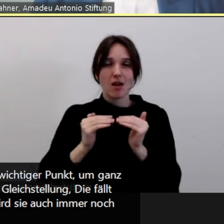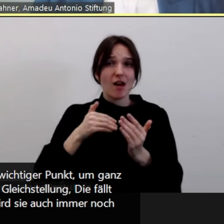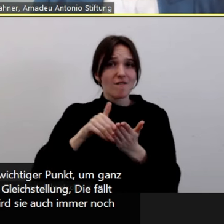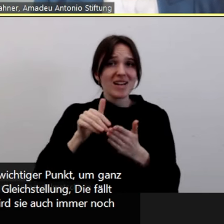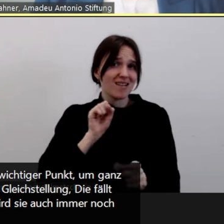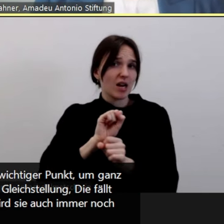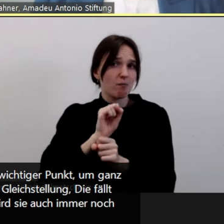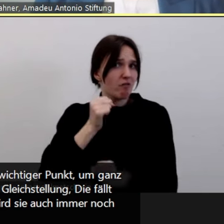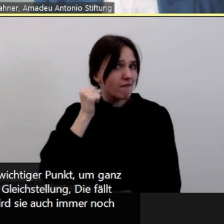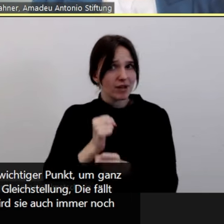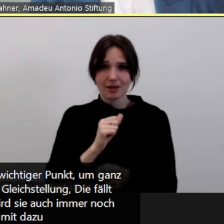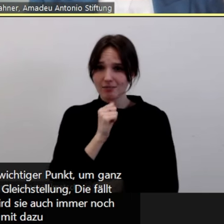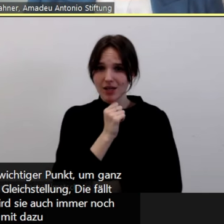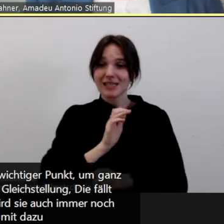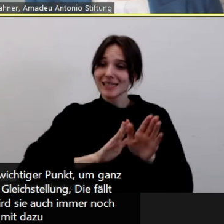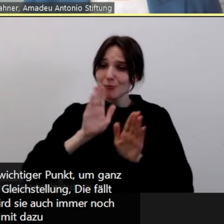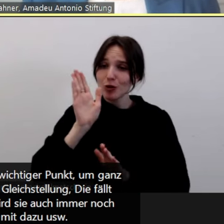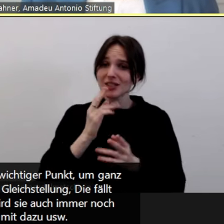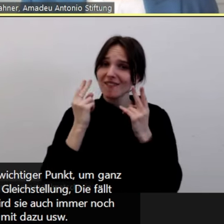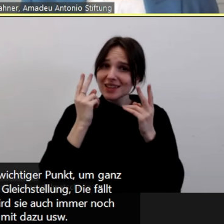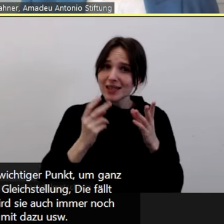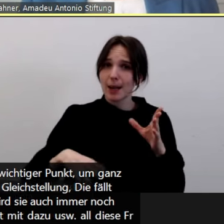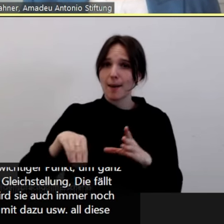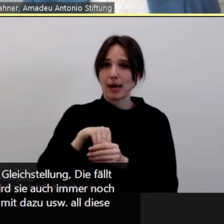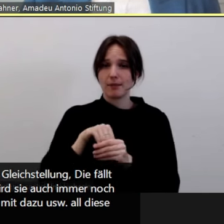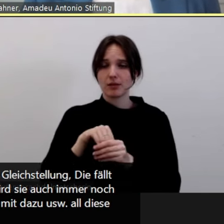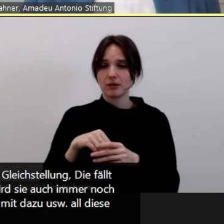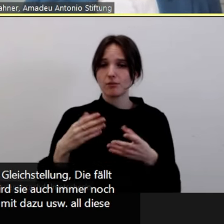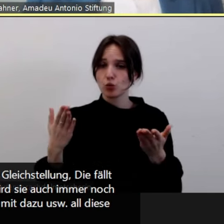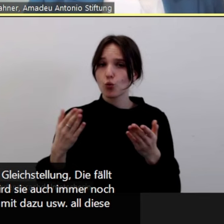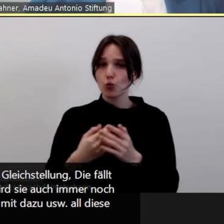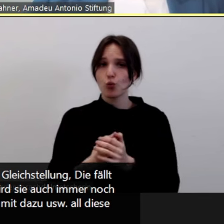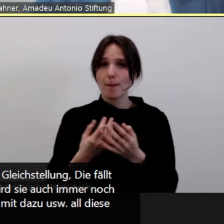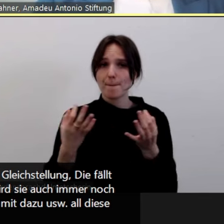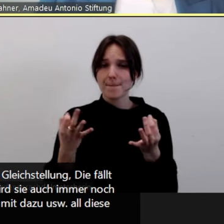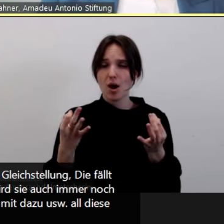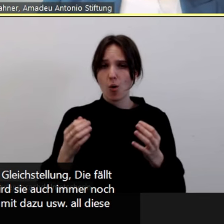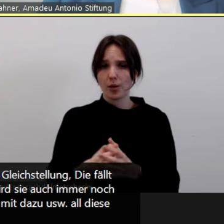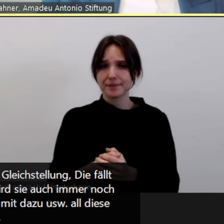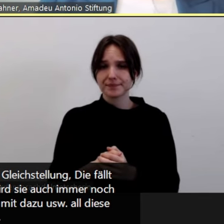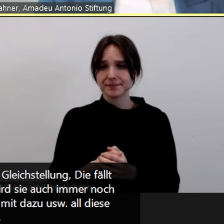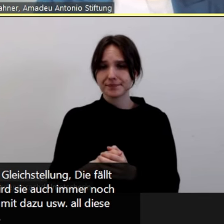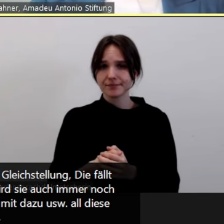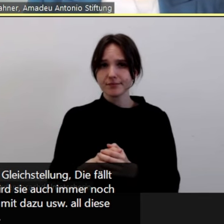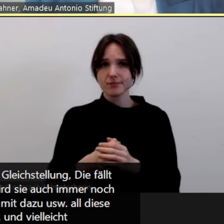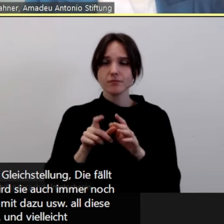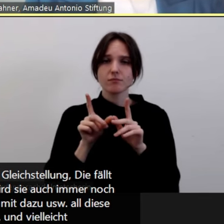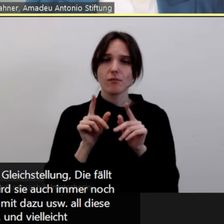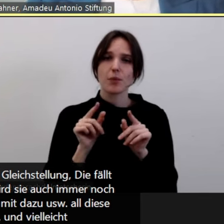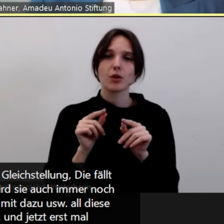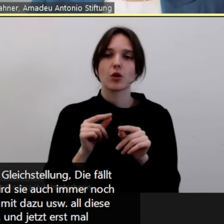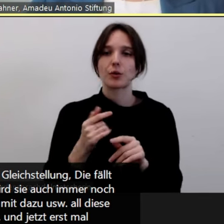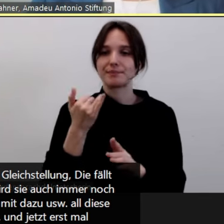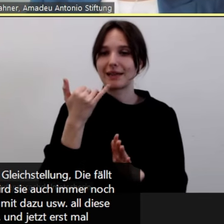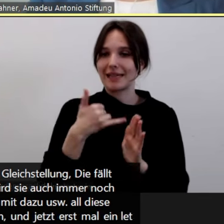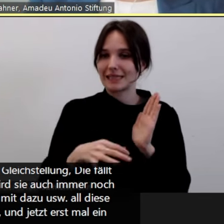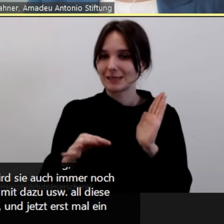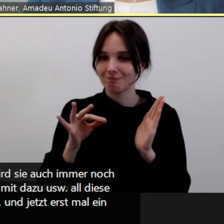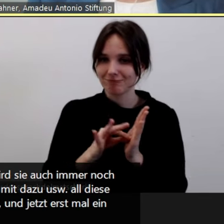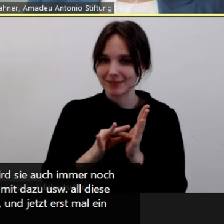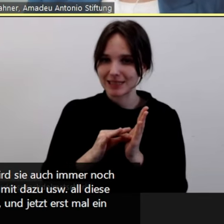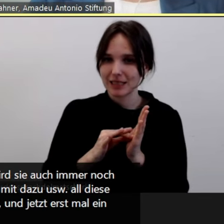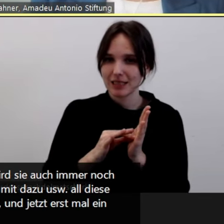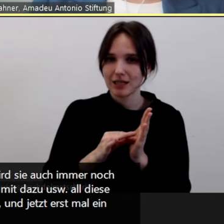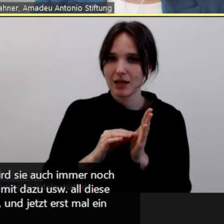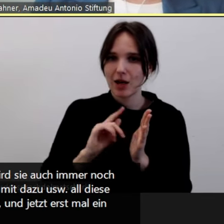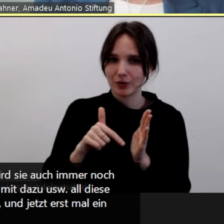Demokratie unbedingt mit dazu? All diese Fragen in Bildungsformaten mit aufzunehmen. vielleicht jetzt erst mal ein letzter Punkt noch, bevor ich einen